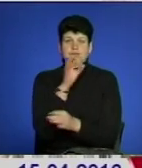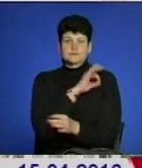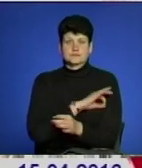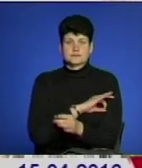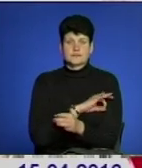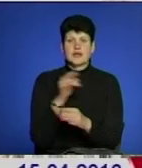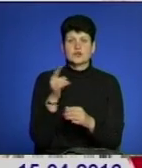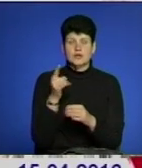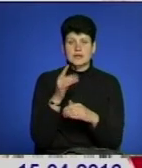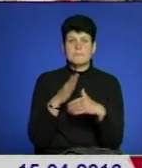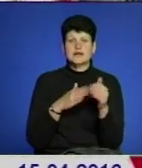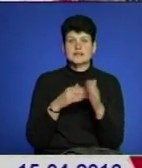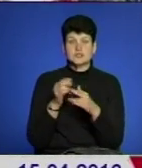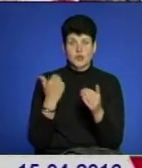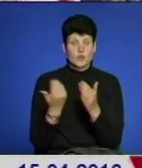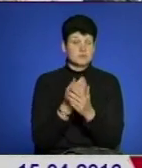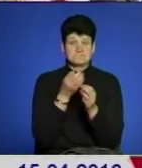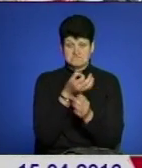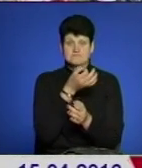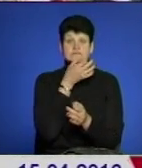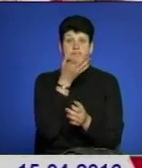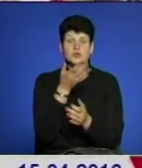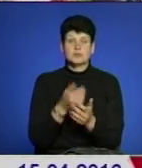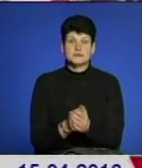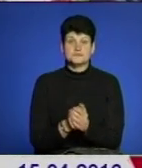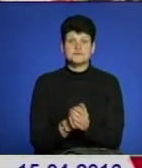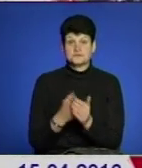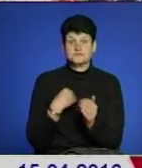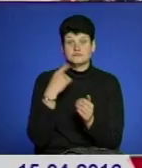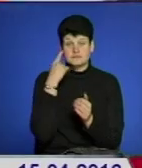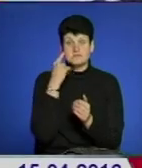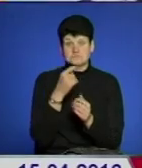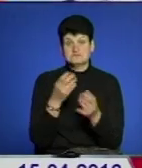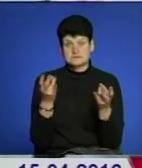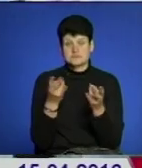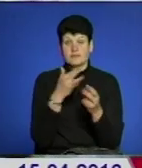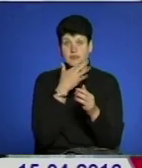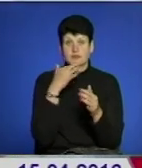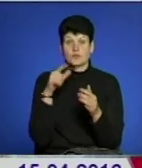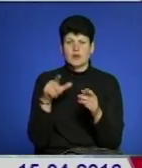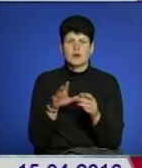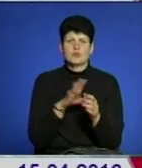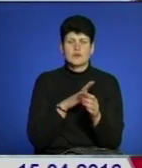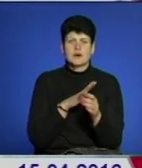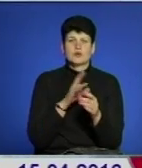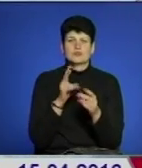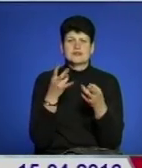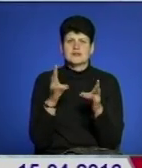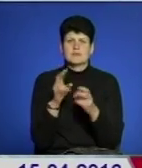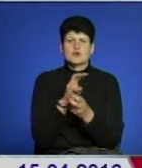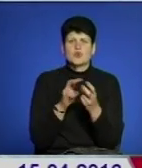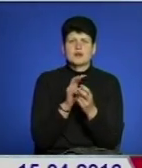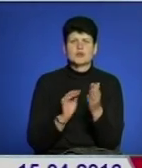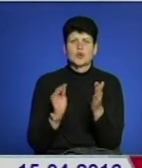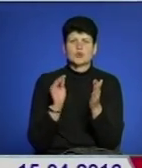Тернополянам практична новинка сподобалася. Я думаю, що до цього тут багато людей, думаю, що багатим людям не потрібно шукати десь щось